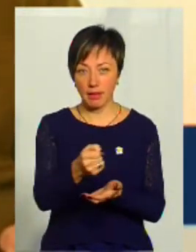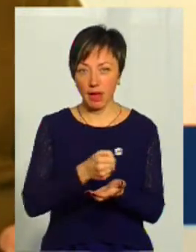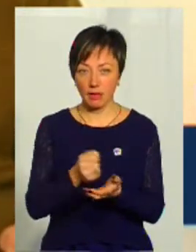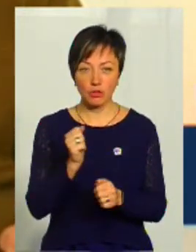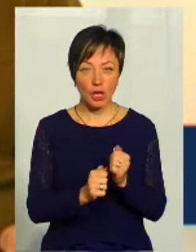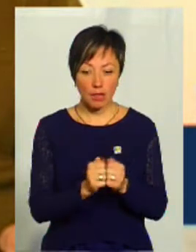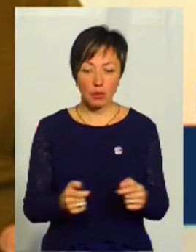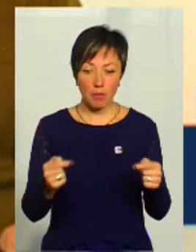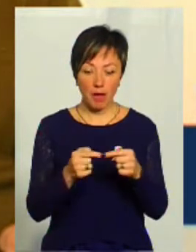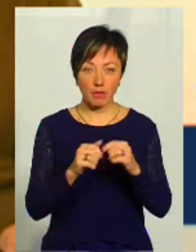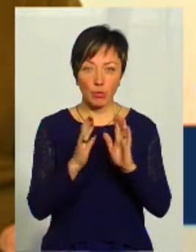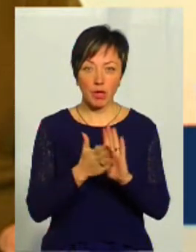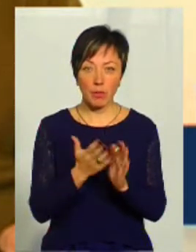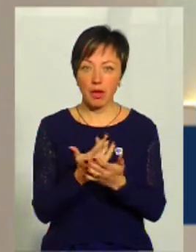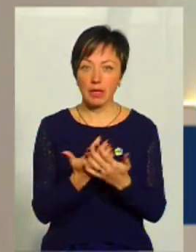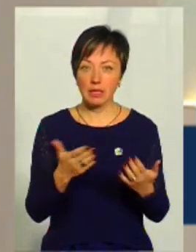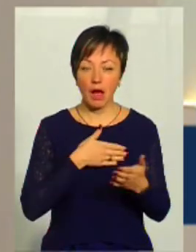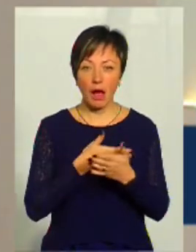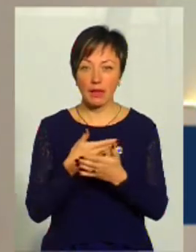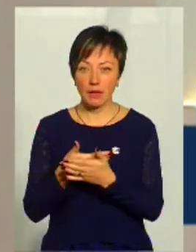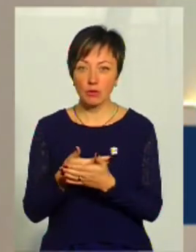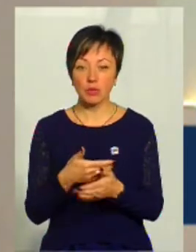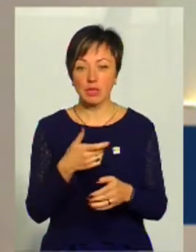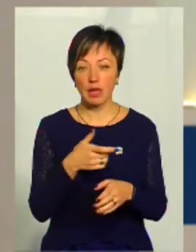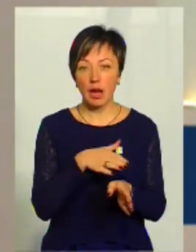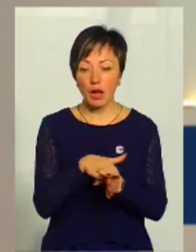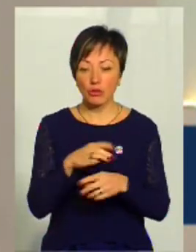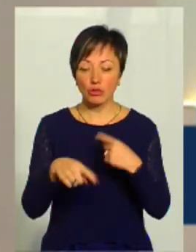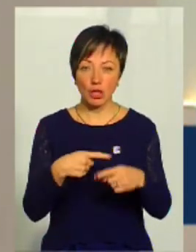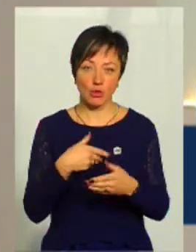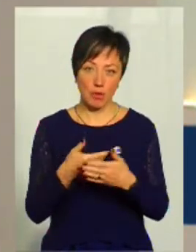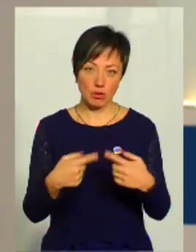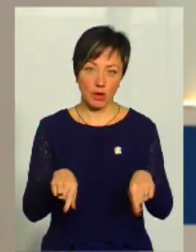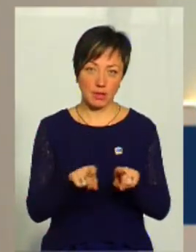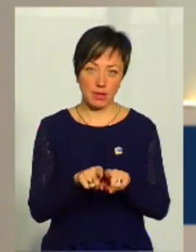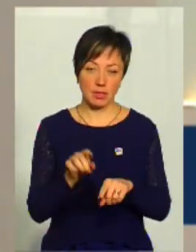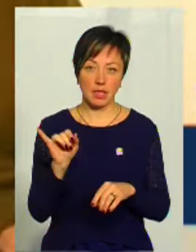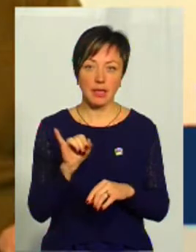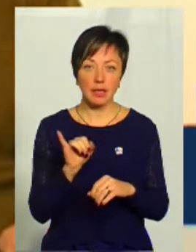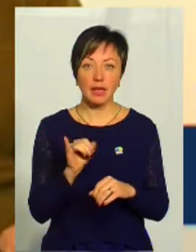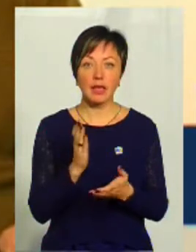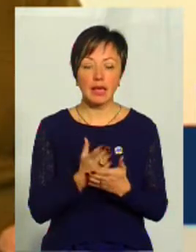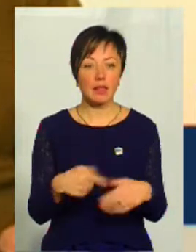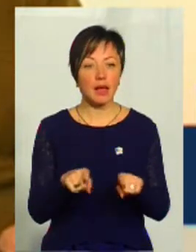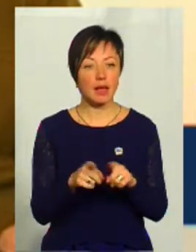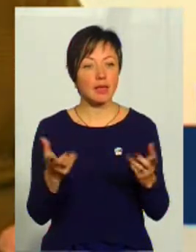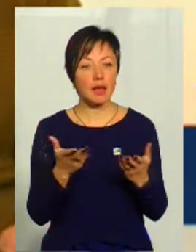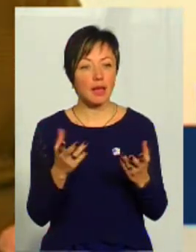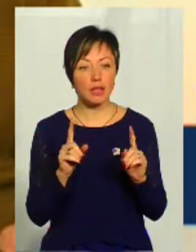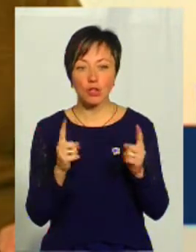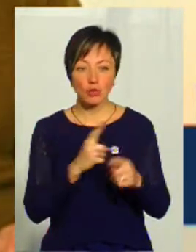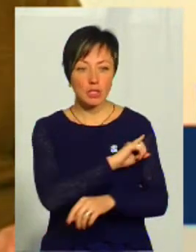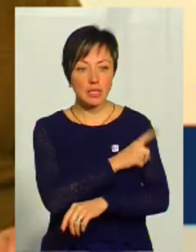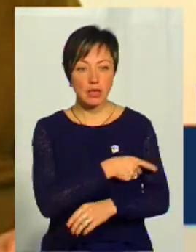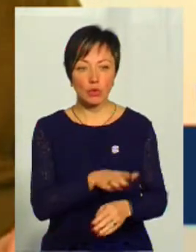досить часто певний такий об'єм різних активностей саме реалізовувалися через громадські організації. Є такі, які не